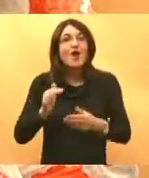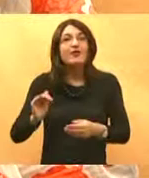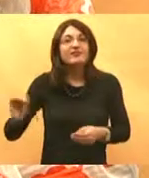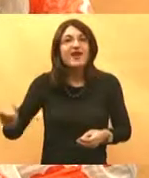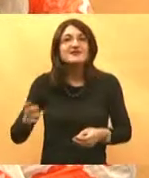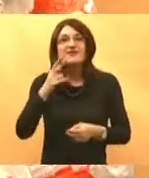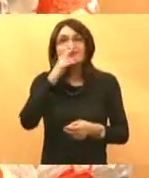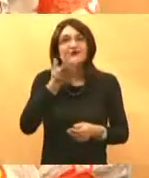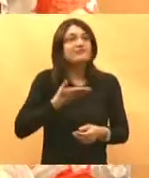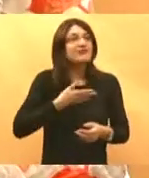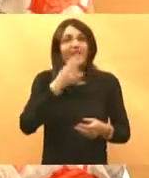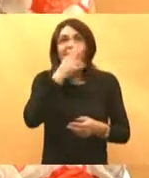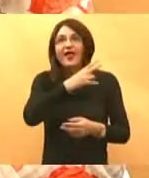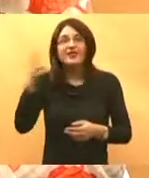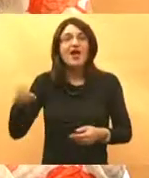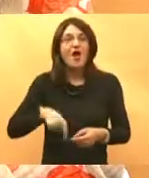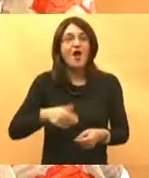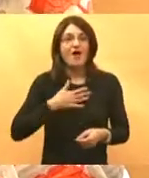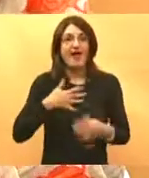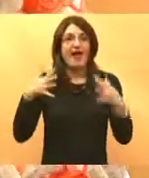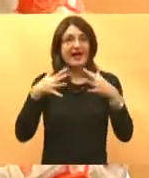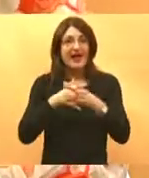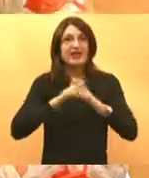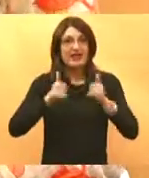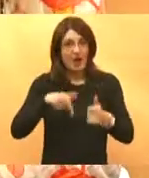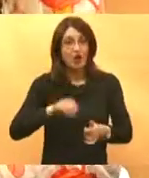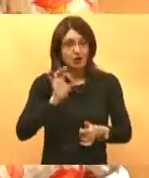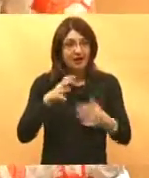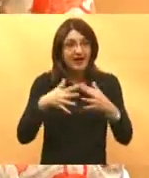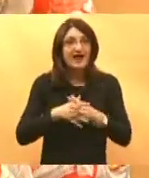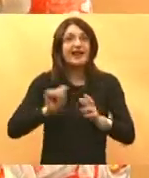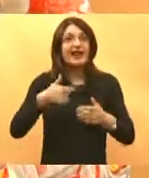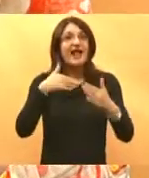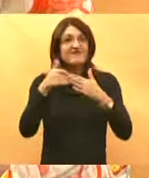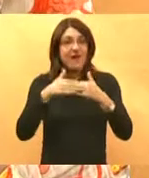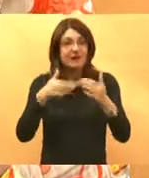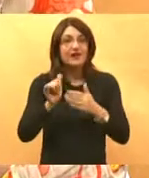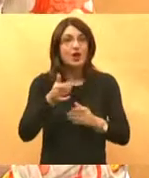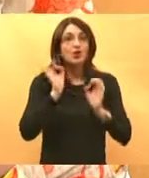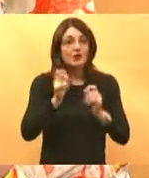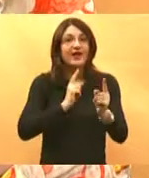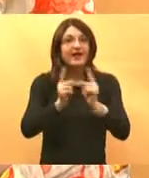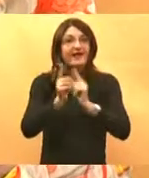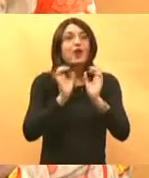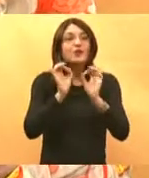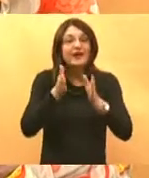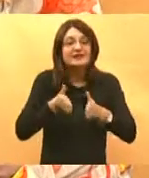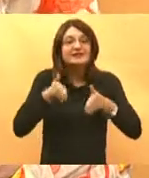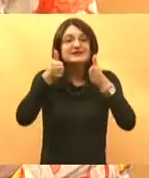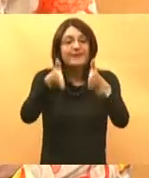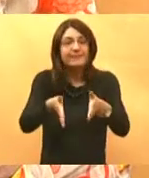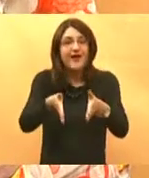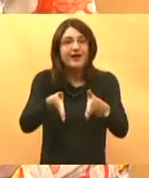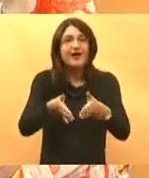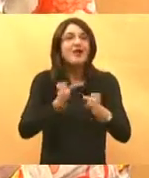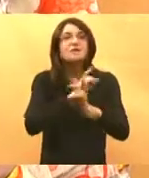doživljavaju ovaj grad. Da li je dobar, da li je kvalitetan i da li se mi možemo kretati prema pravom smjeru